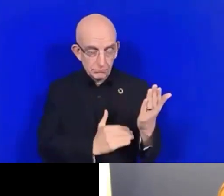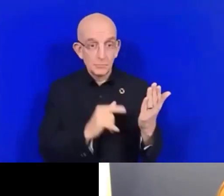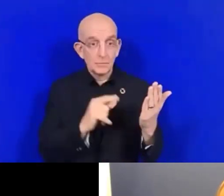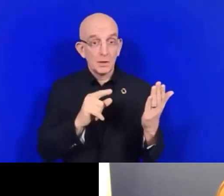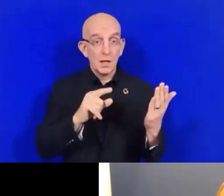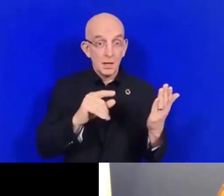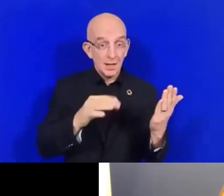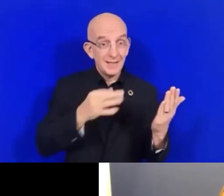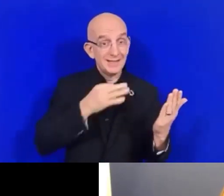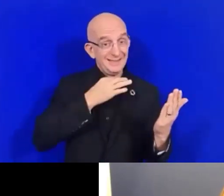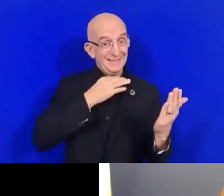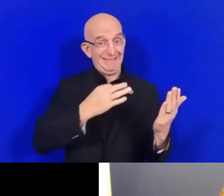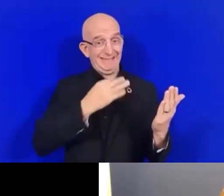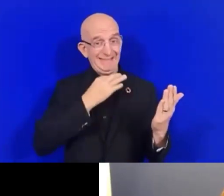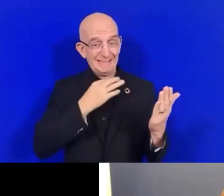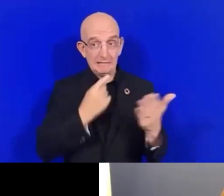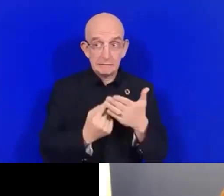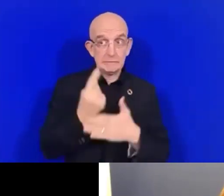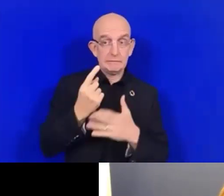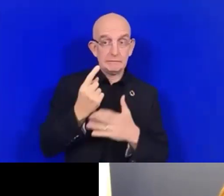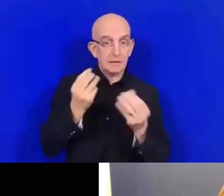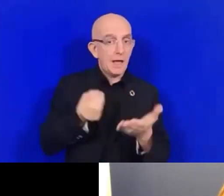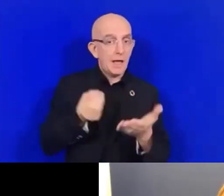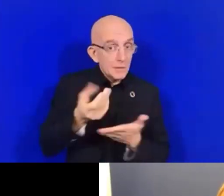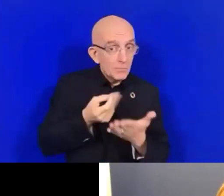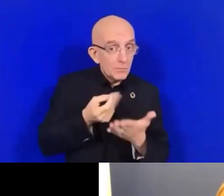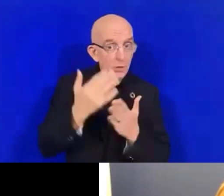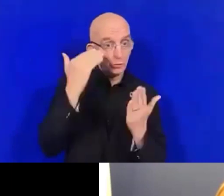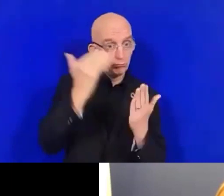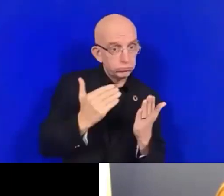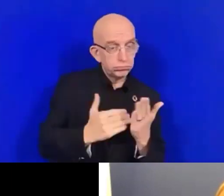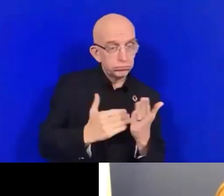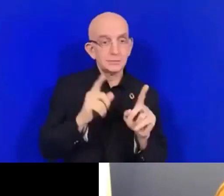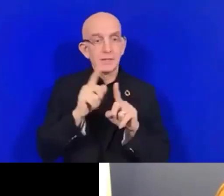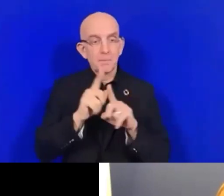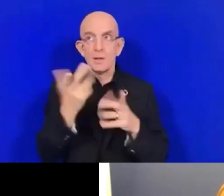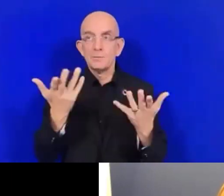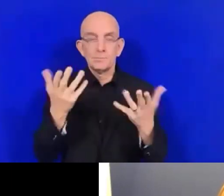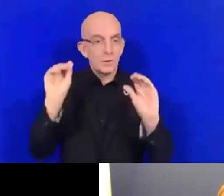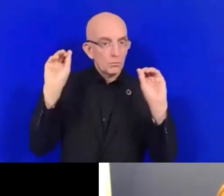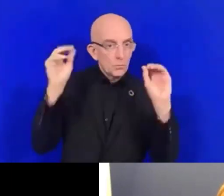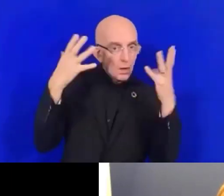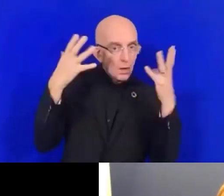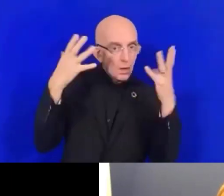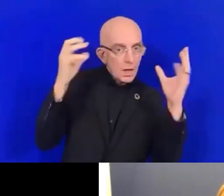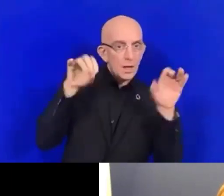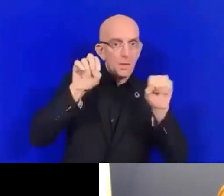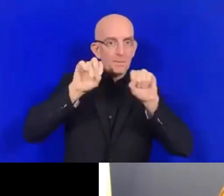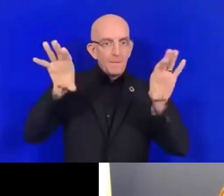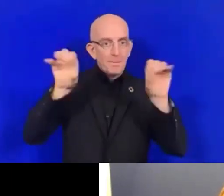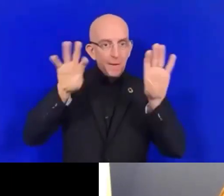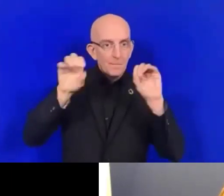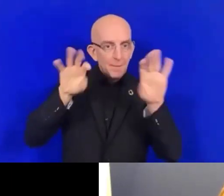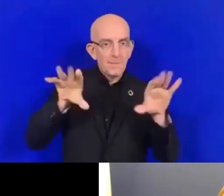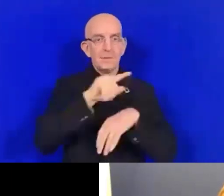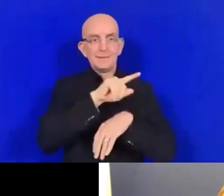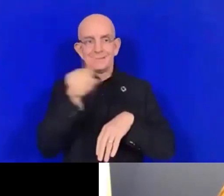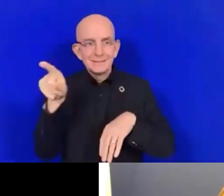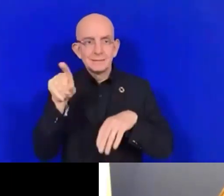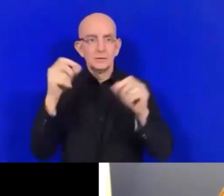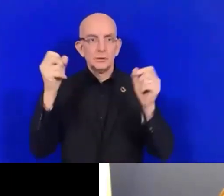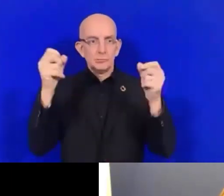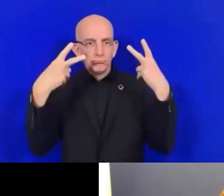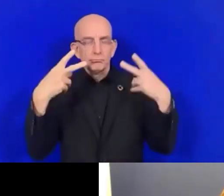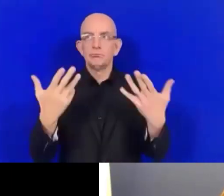entre autres, sont inclusives et nécessitent donc une riposte qui prend également en compte les personnes